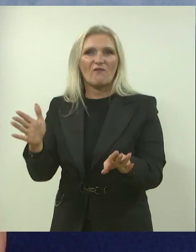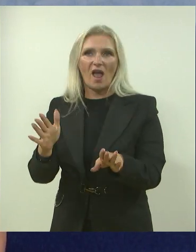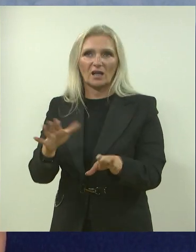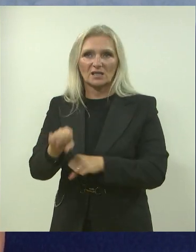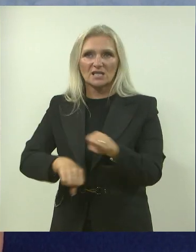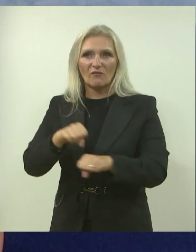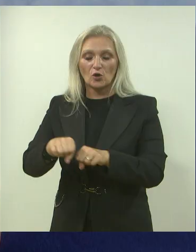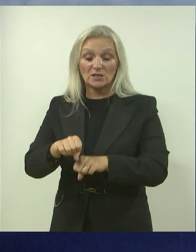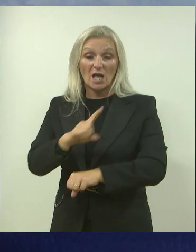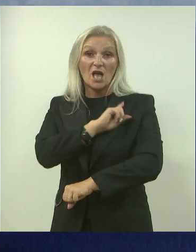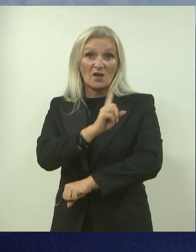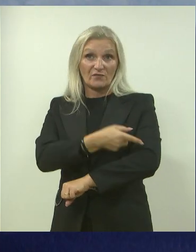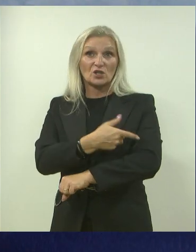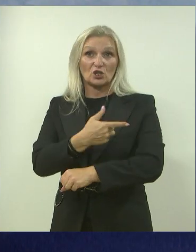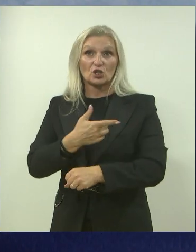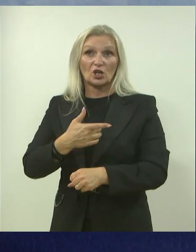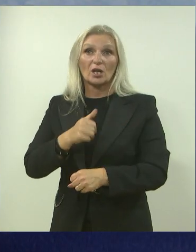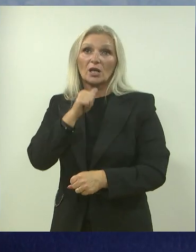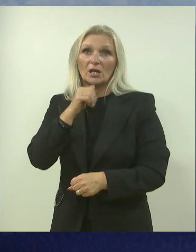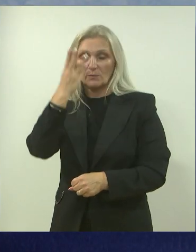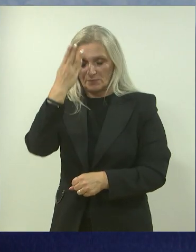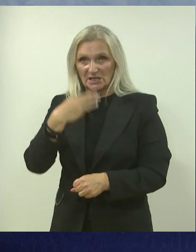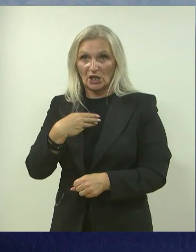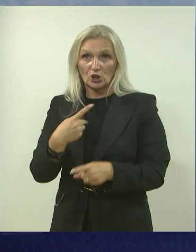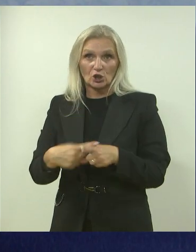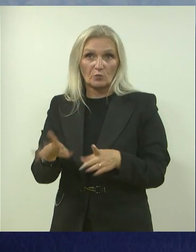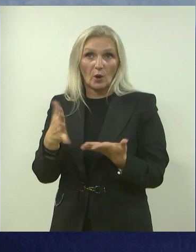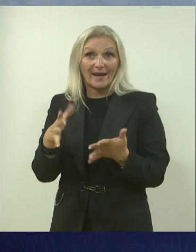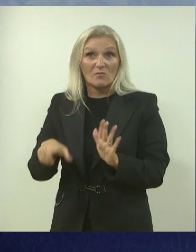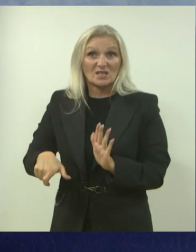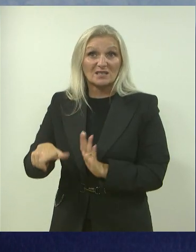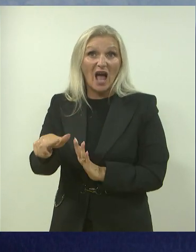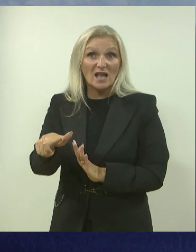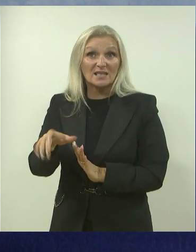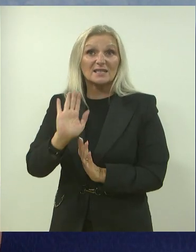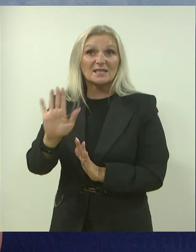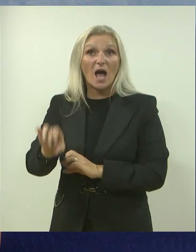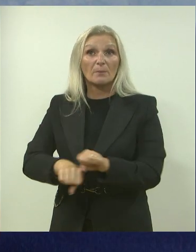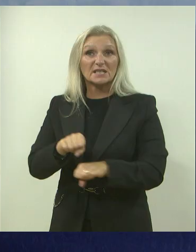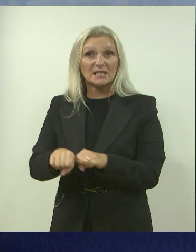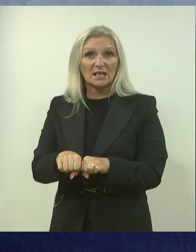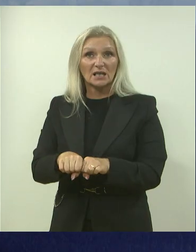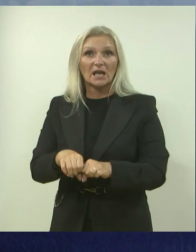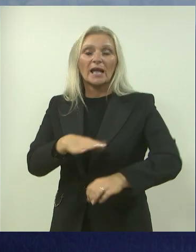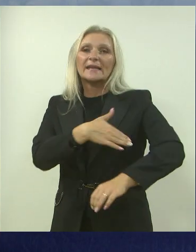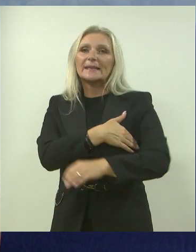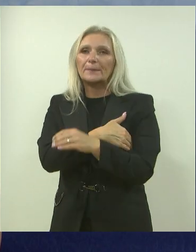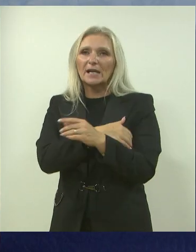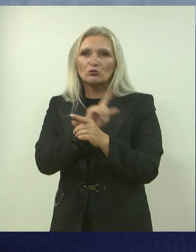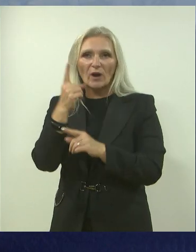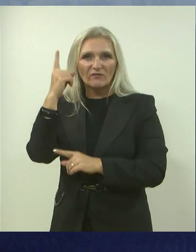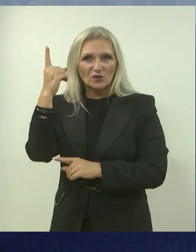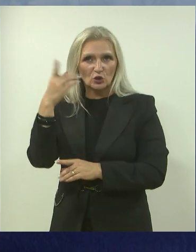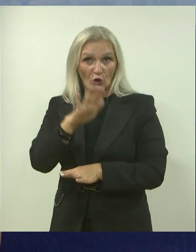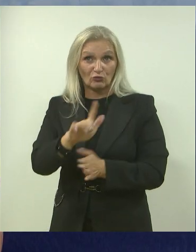je stvarno i fizički zahtjevno, a i psihički još više. Tako da mi je ono, kud je tu i temperatura velika u to doba,